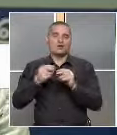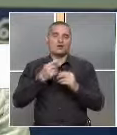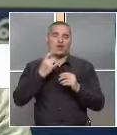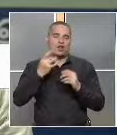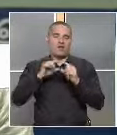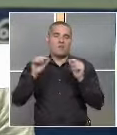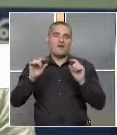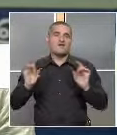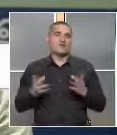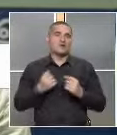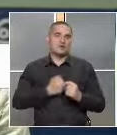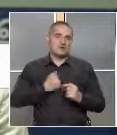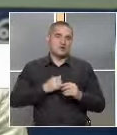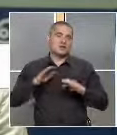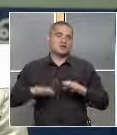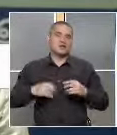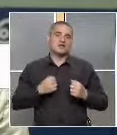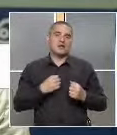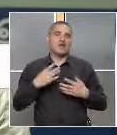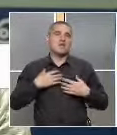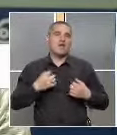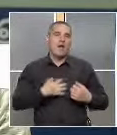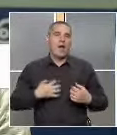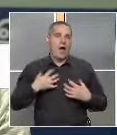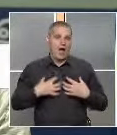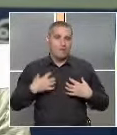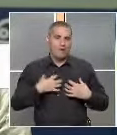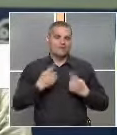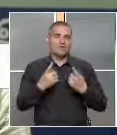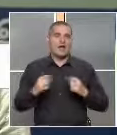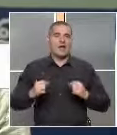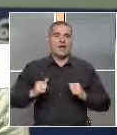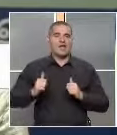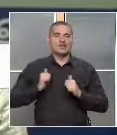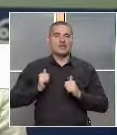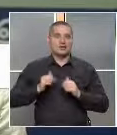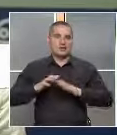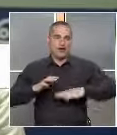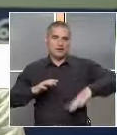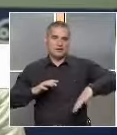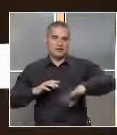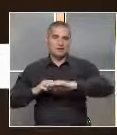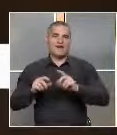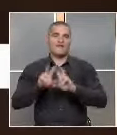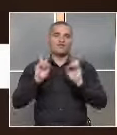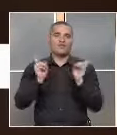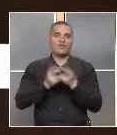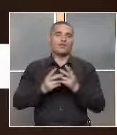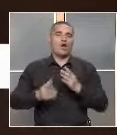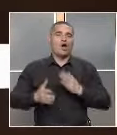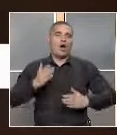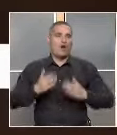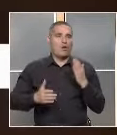Те в началото са тъжни, децата изпитват емоциите в една защитена среда, в света на роботите